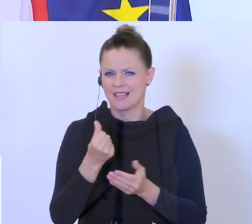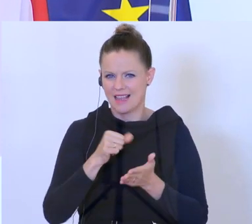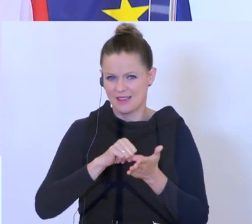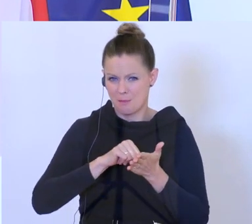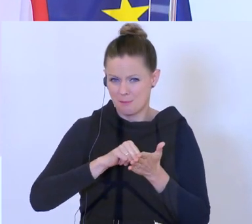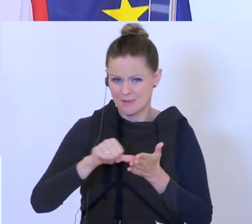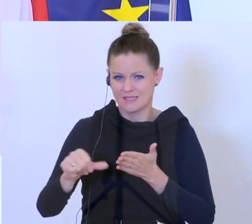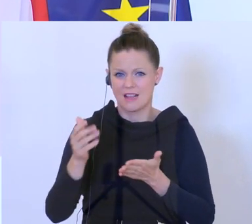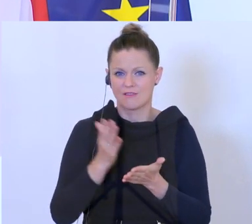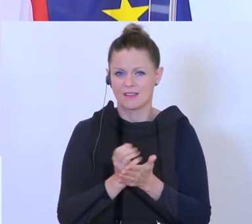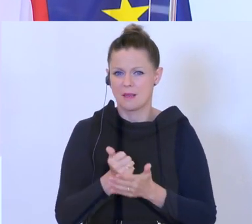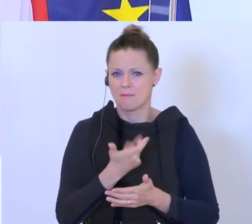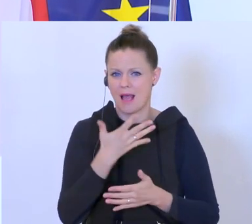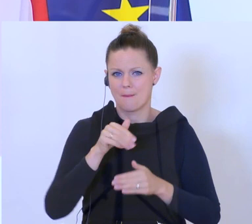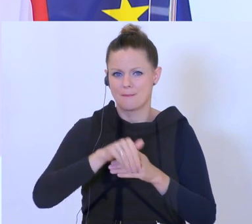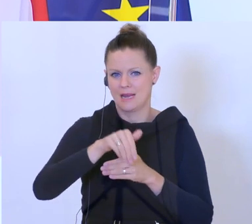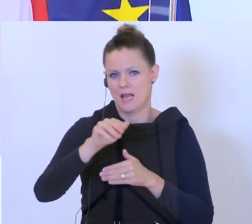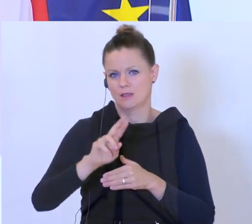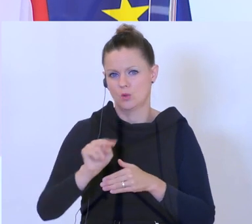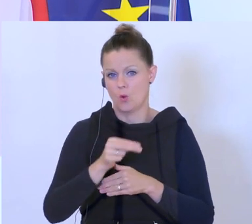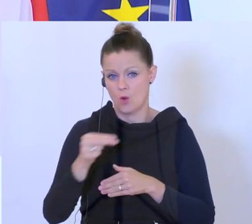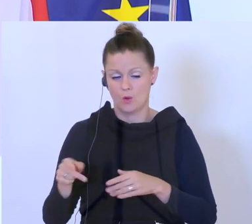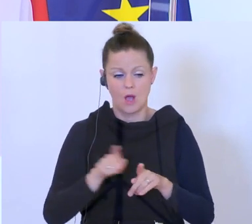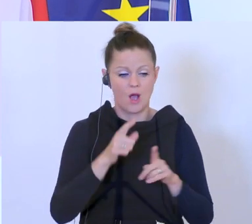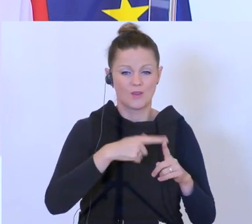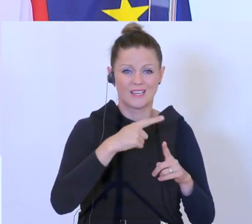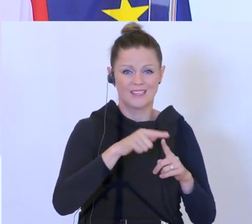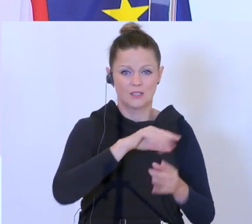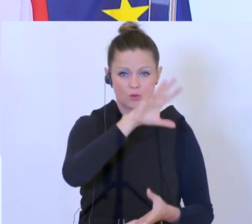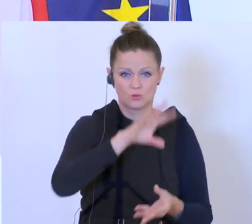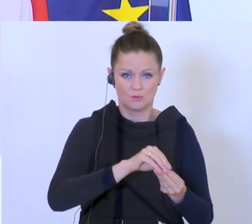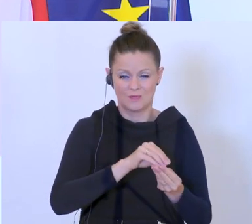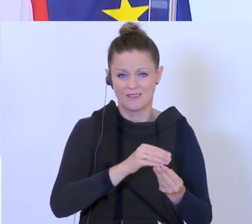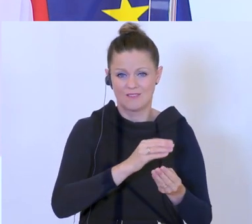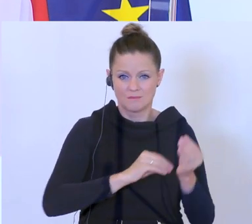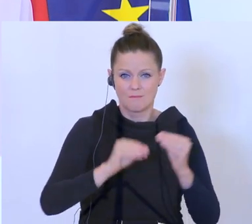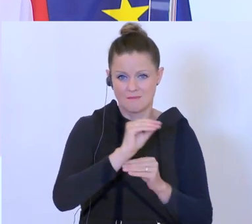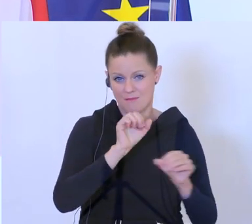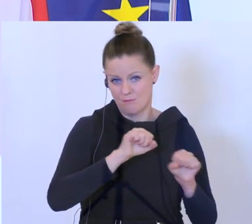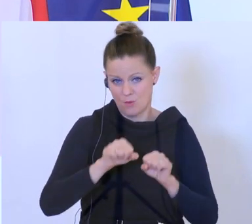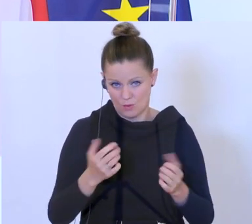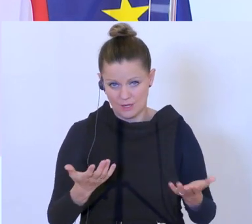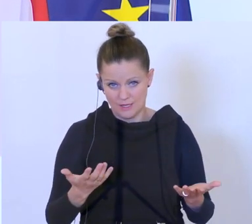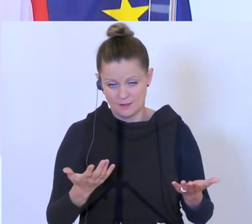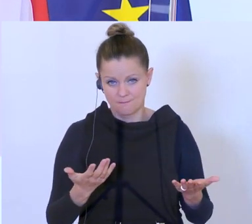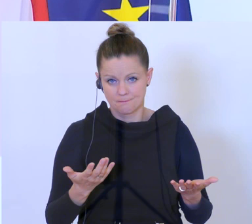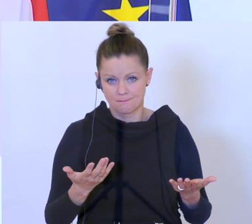einigen Milliarden Euro, wenn man die Kreditsummen hernimmt, die über die Garantie noch möglich geworden sind, die